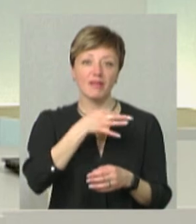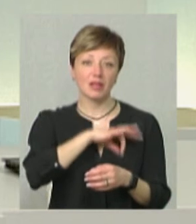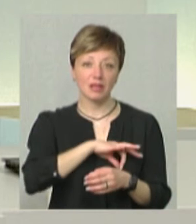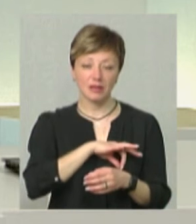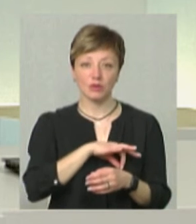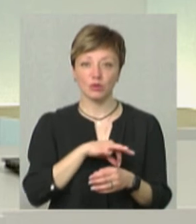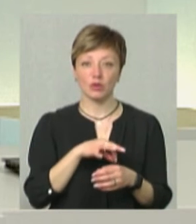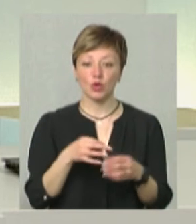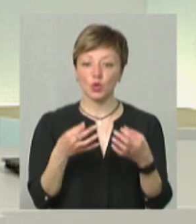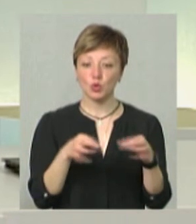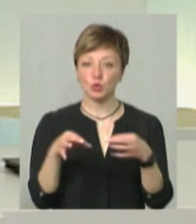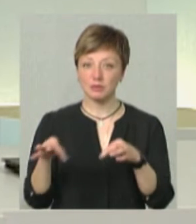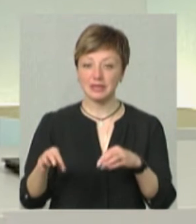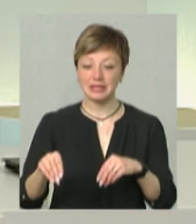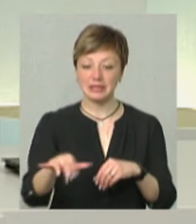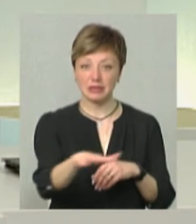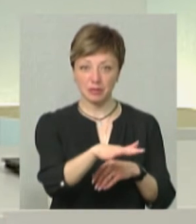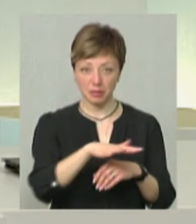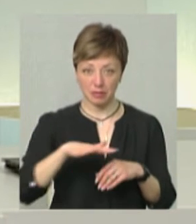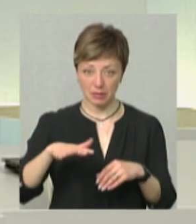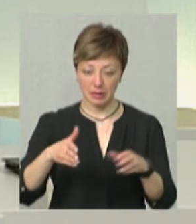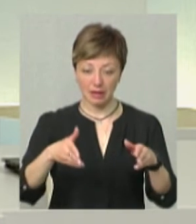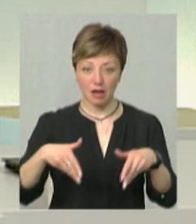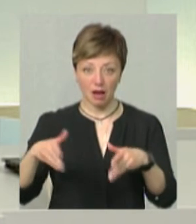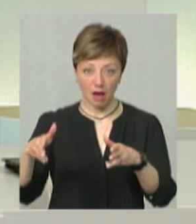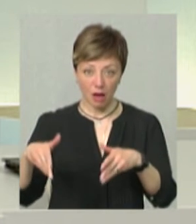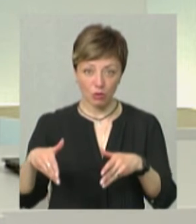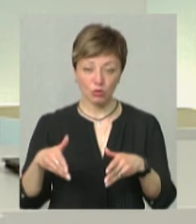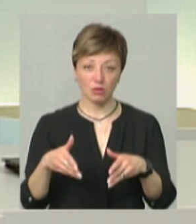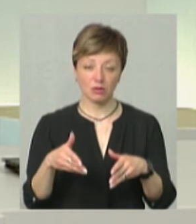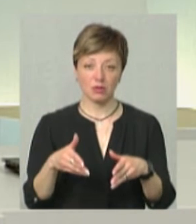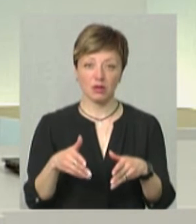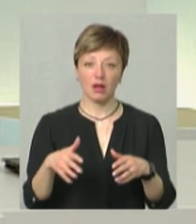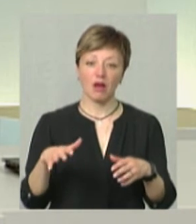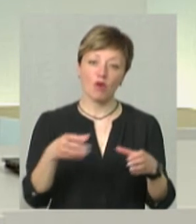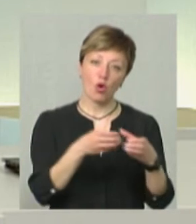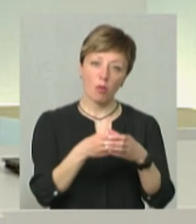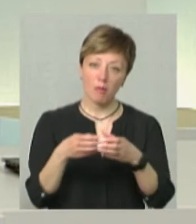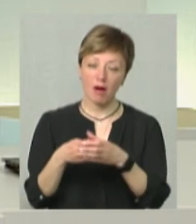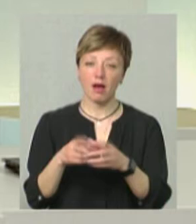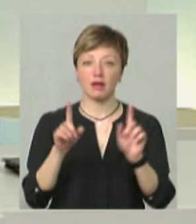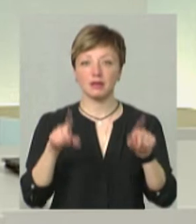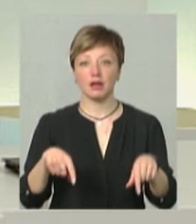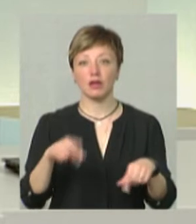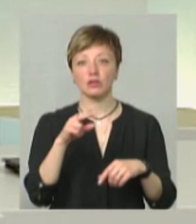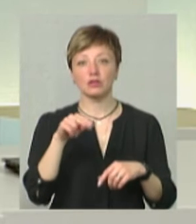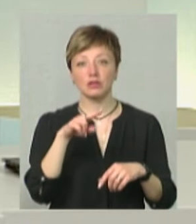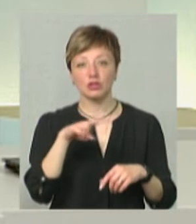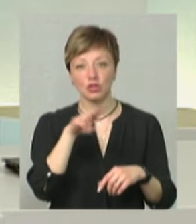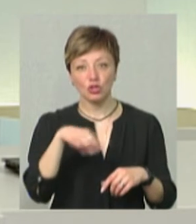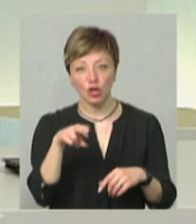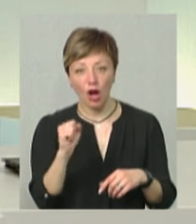використання доступних земельних ділянок, як в тергромадах, так і на дачах.